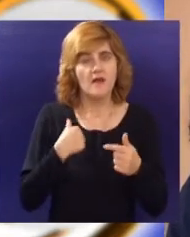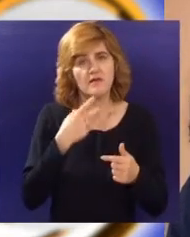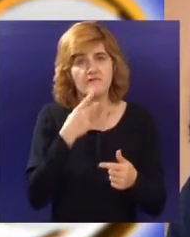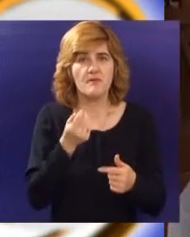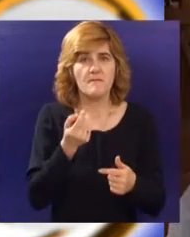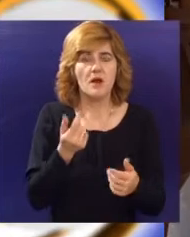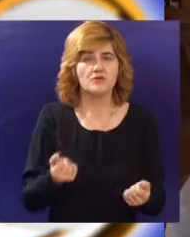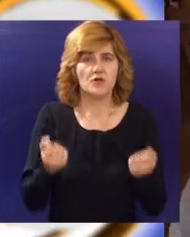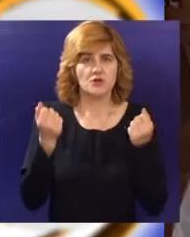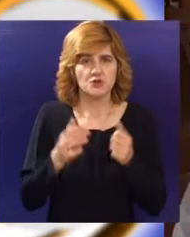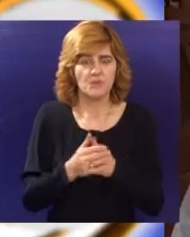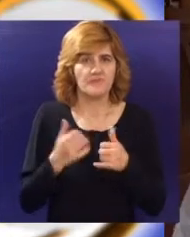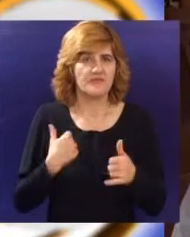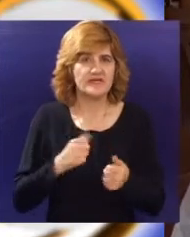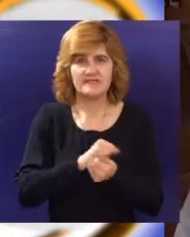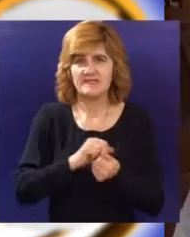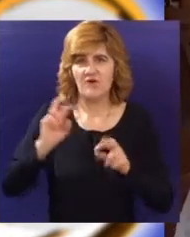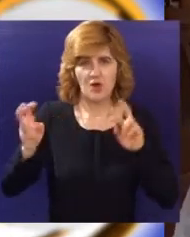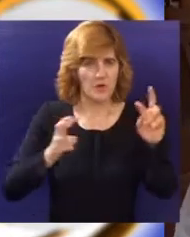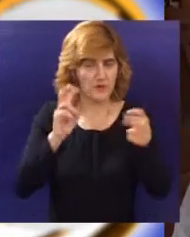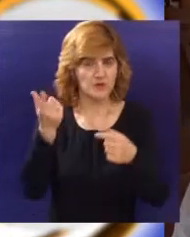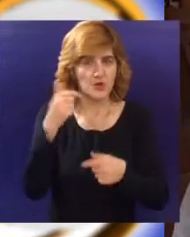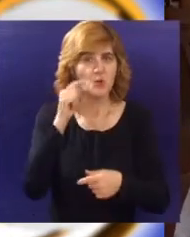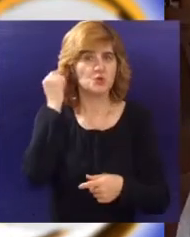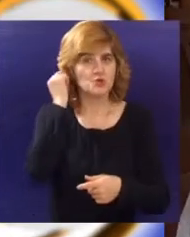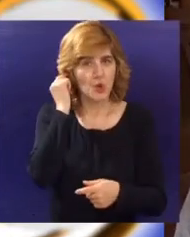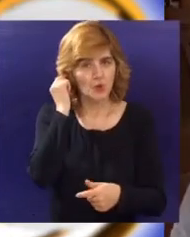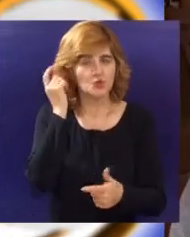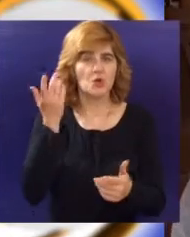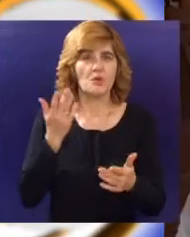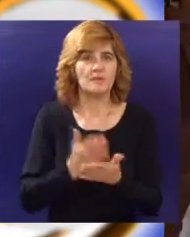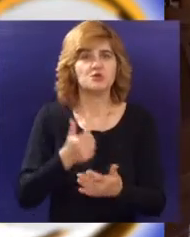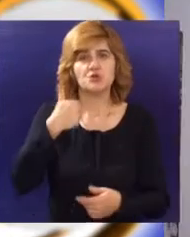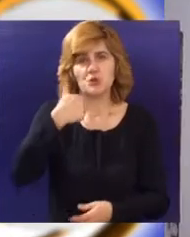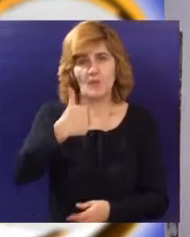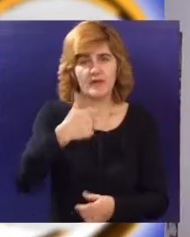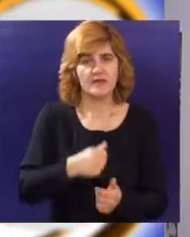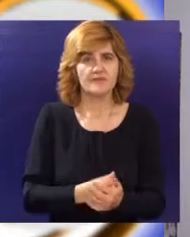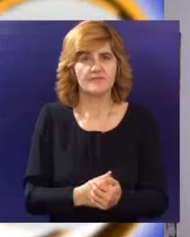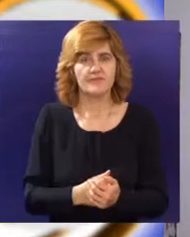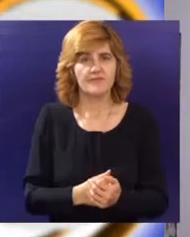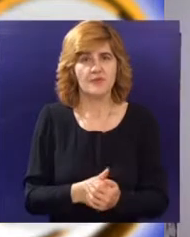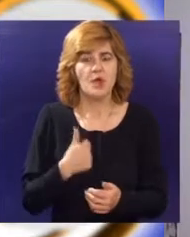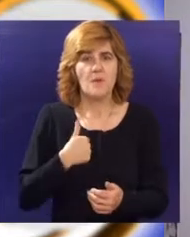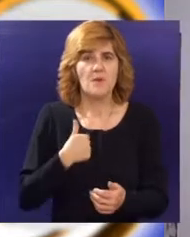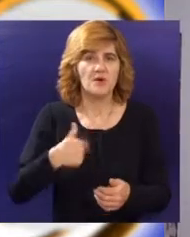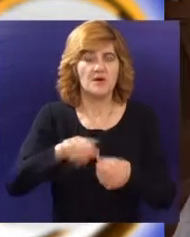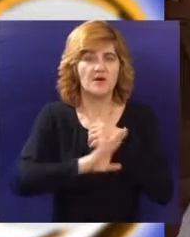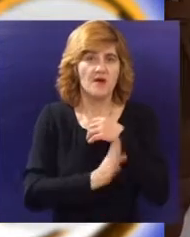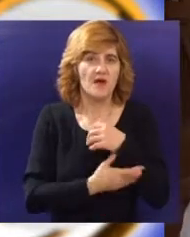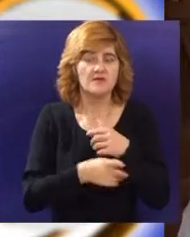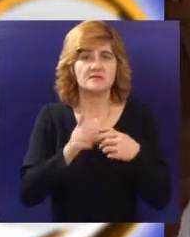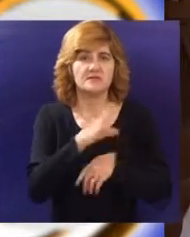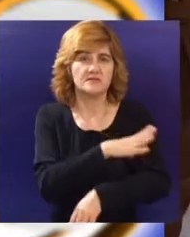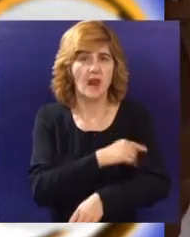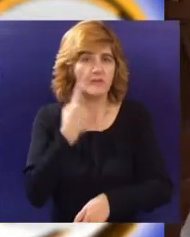ovaj, teško. Pozivam sve da dođu, da nas slušaju, jer stvarno bit će super. A inače, moja generacija baš ne